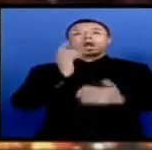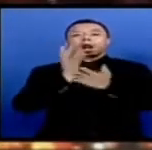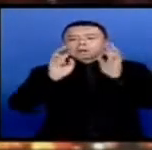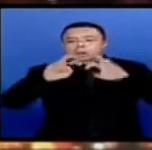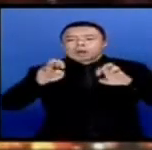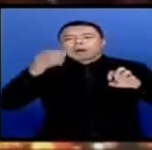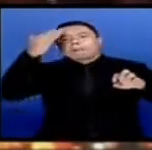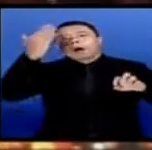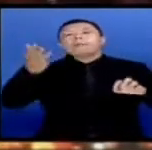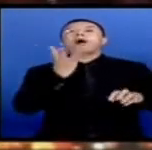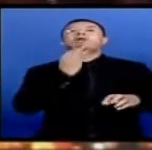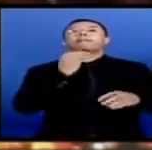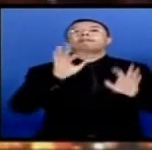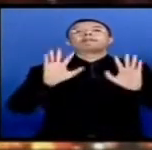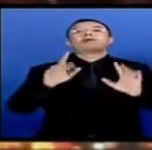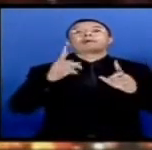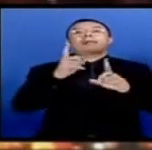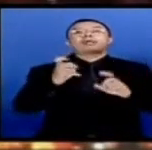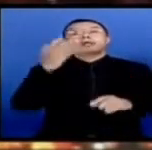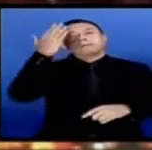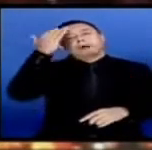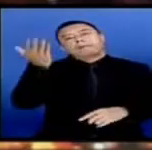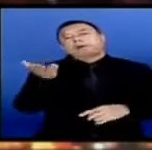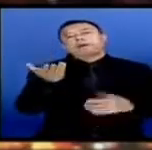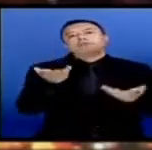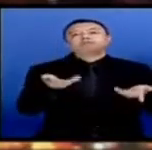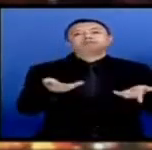penelitian penyebab matinya kambing tersebut.